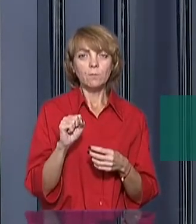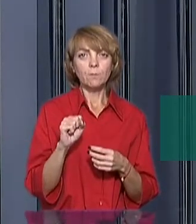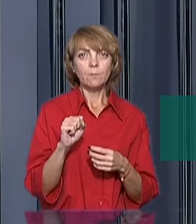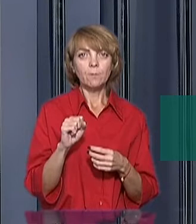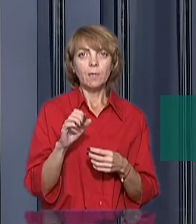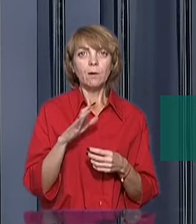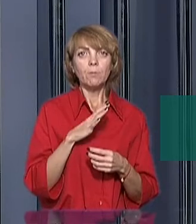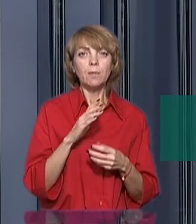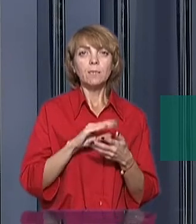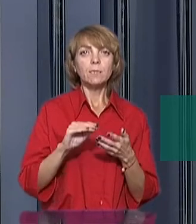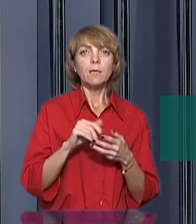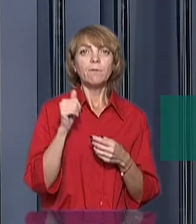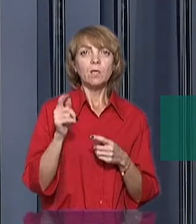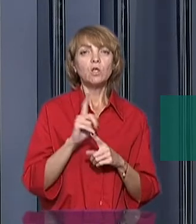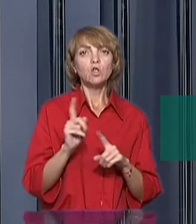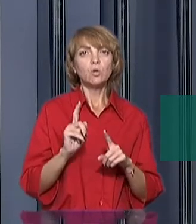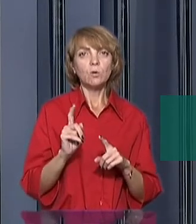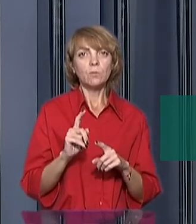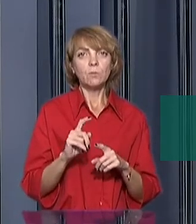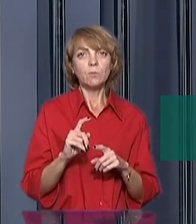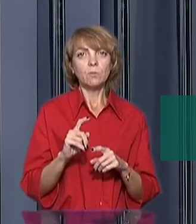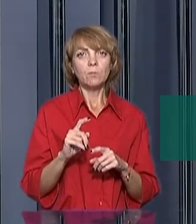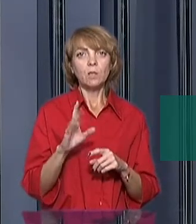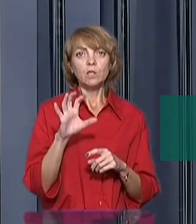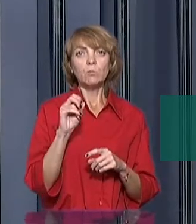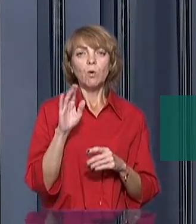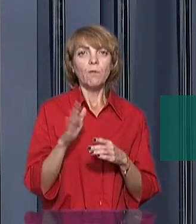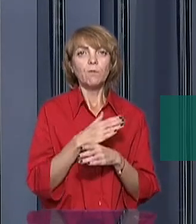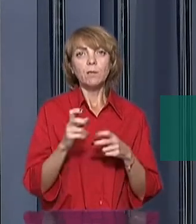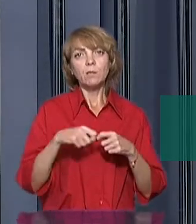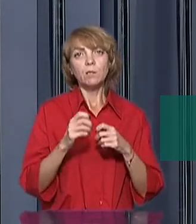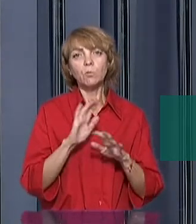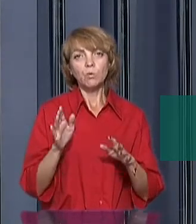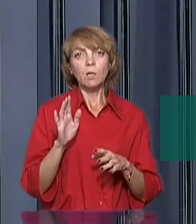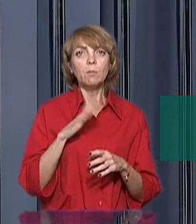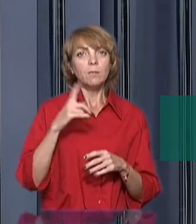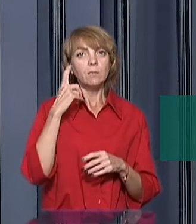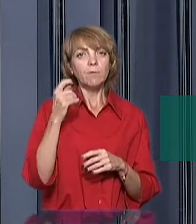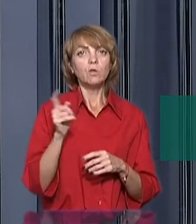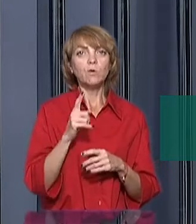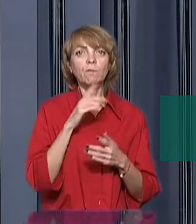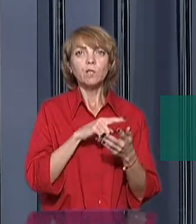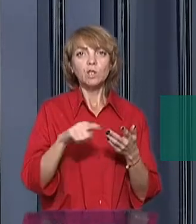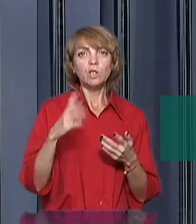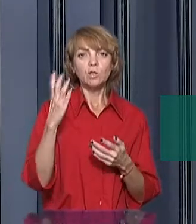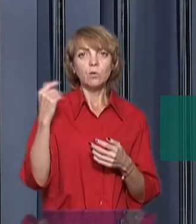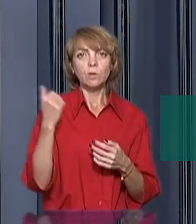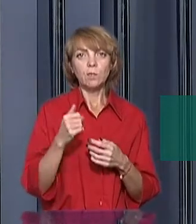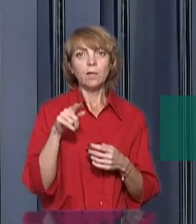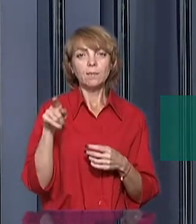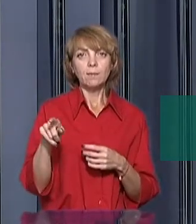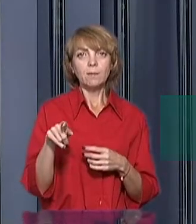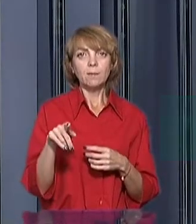Були заверення, що зброї не буде, це були заверення, що в течінні 4-х недель вони